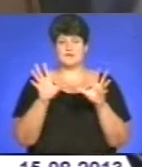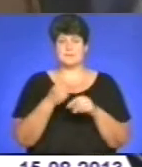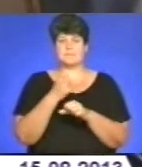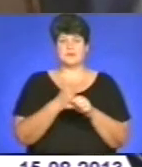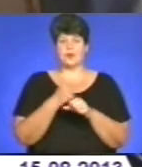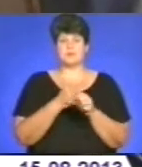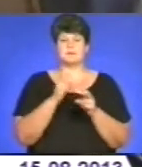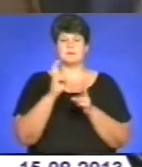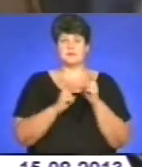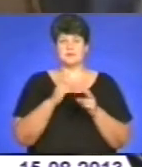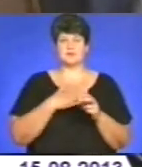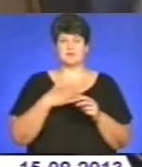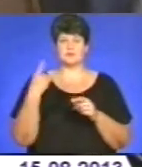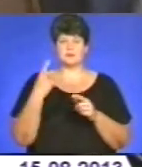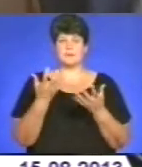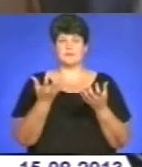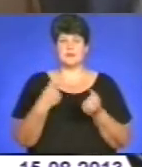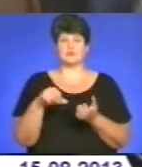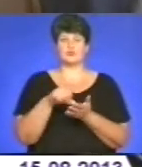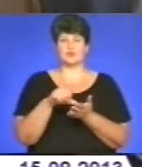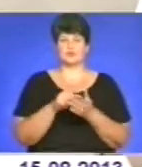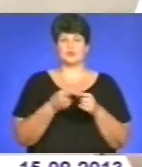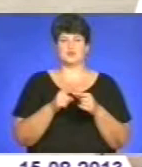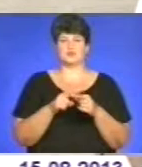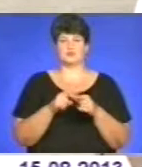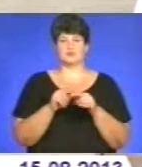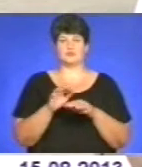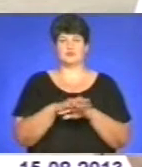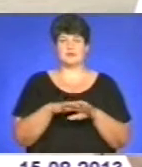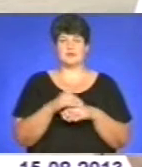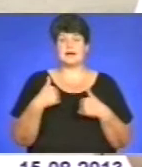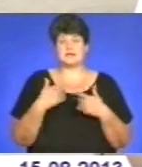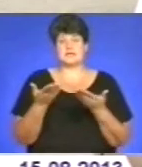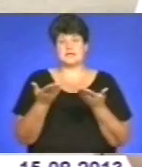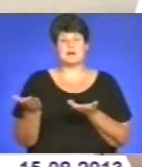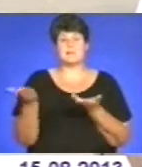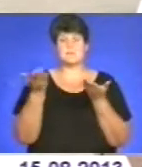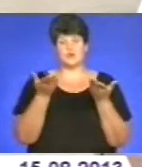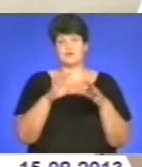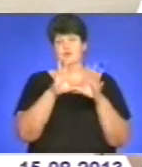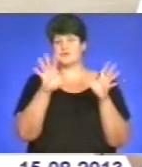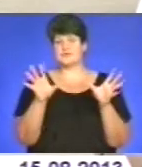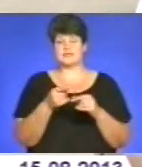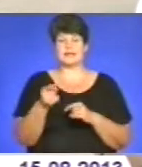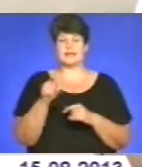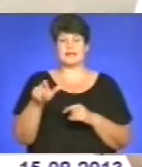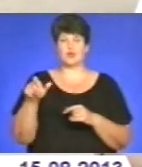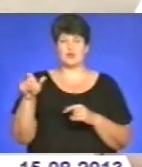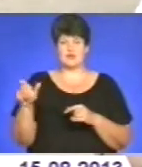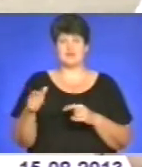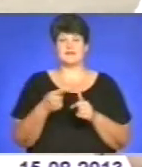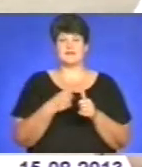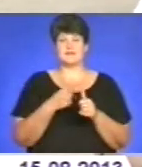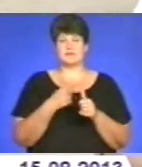підприємства нашої області прийму участь у цьому ярмарку. Я вас запрошую на ярмарку всіх тернополян, і від